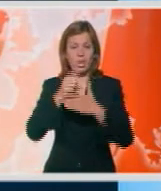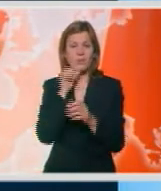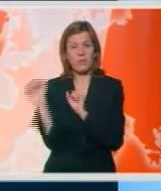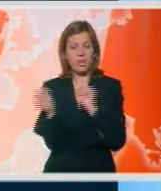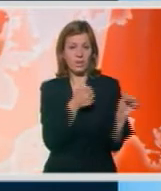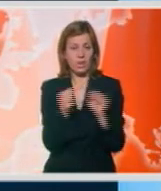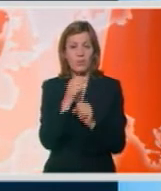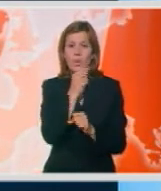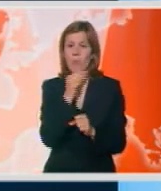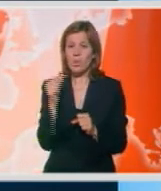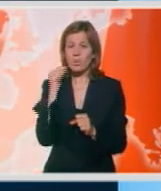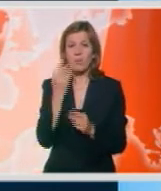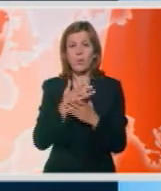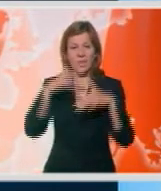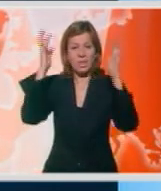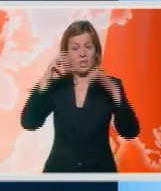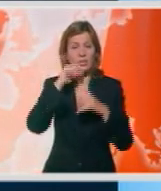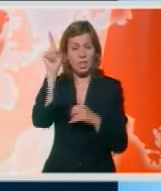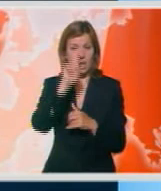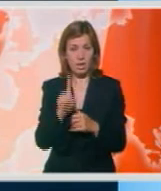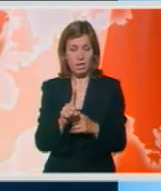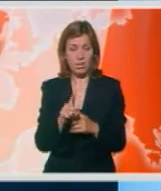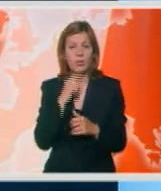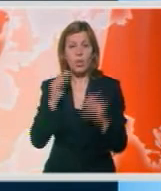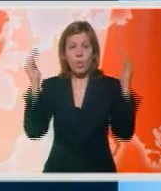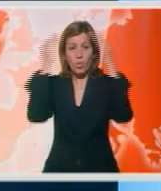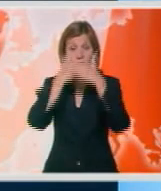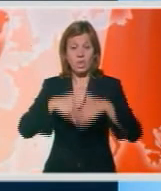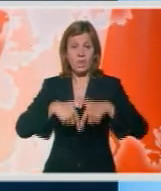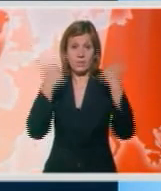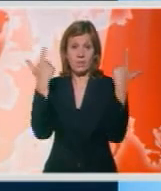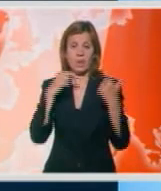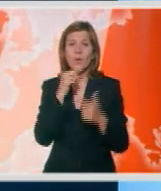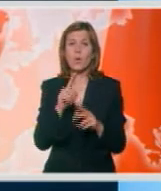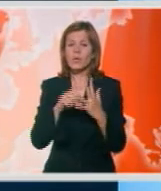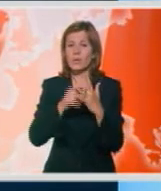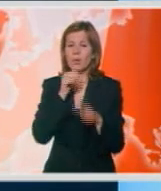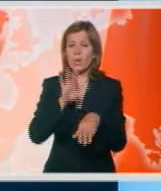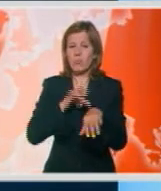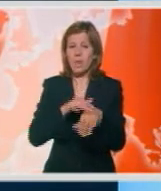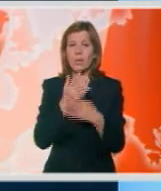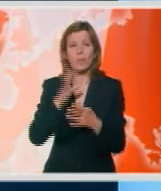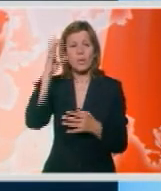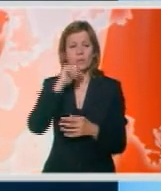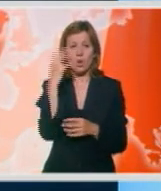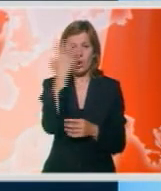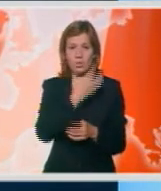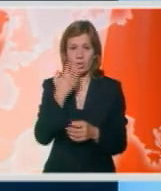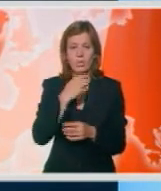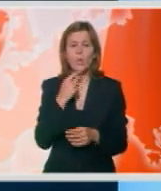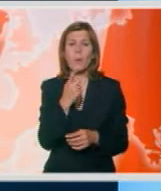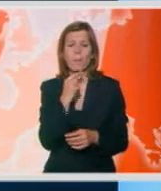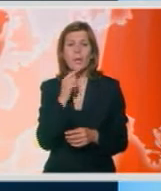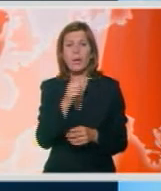vetrovito. Posle podne sa lokalnim pljuskovima i grmljavinom, a uveče razredravanje. U četvrtak i petak, pretježno sunčeno i toplo. U